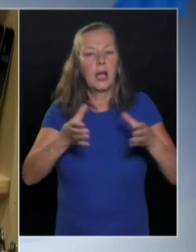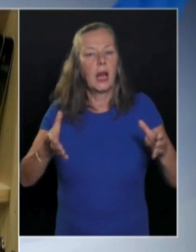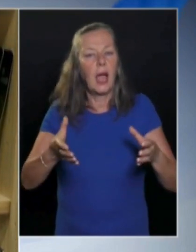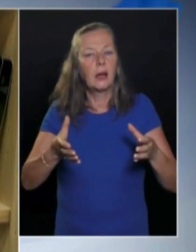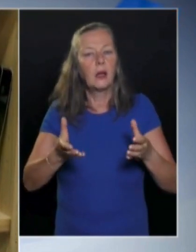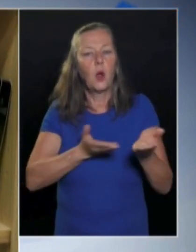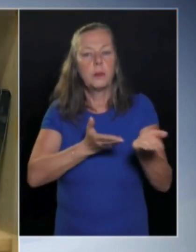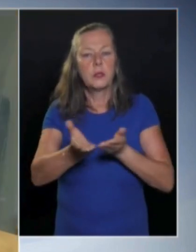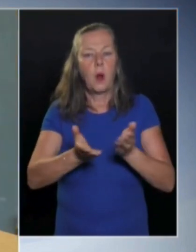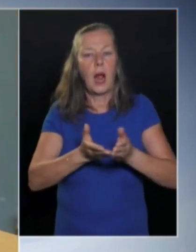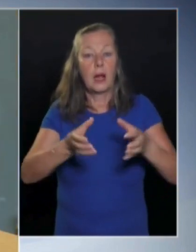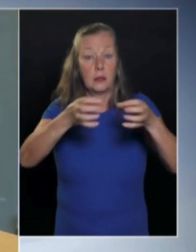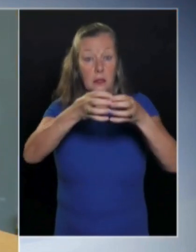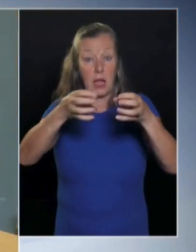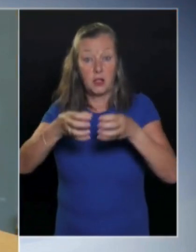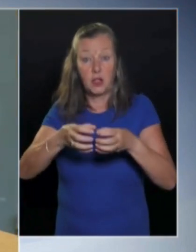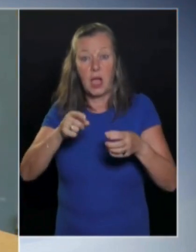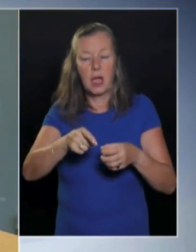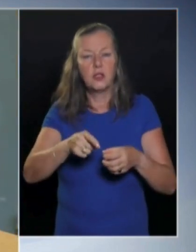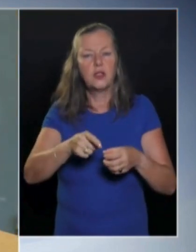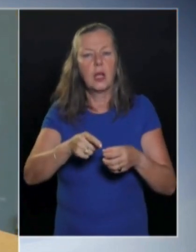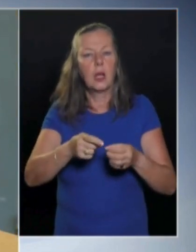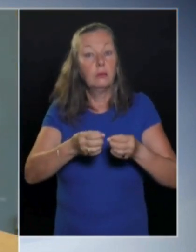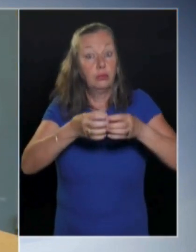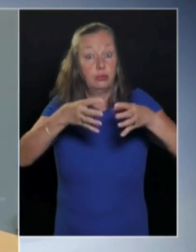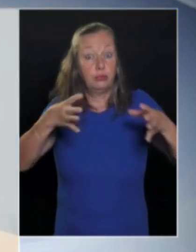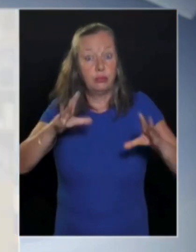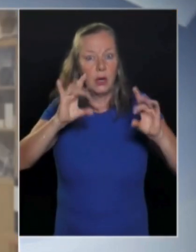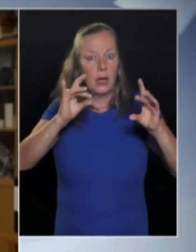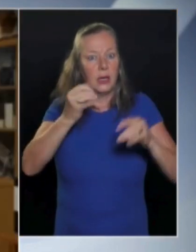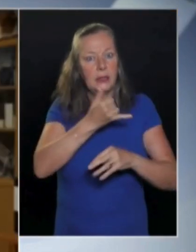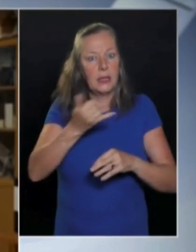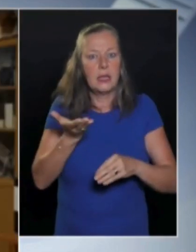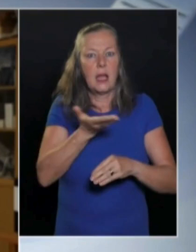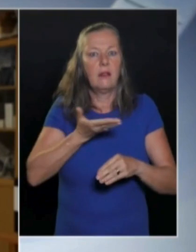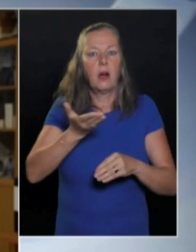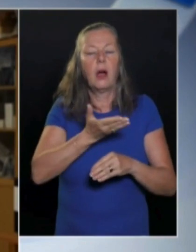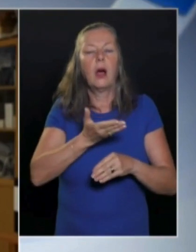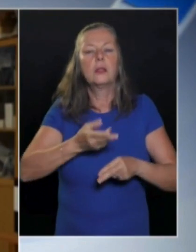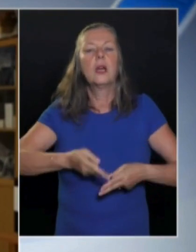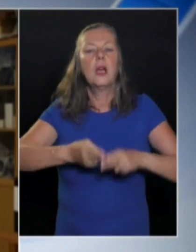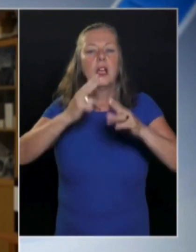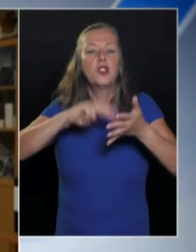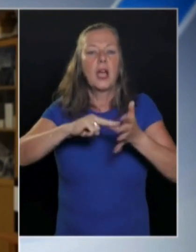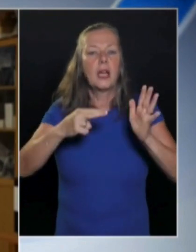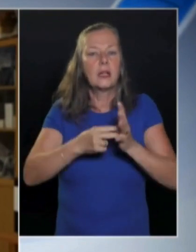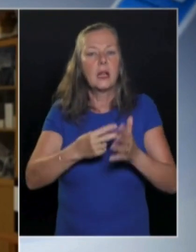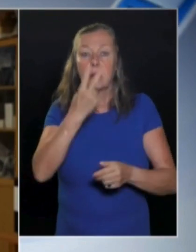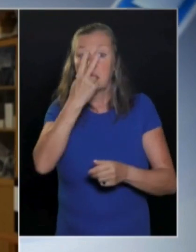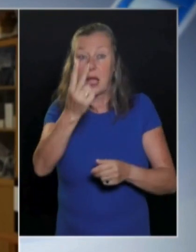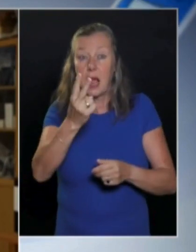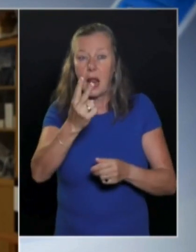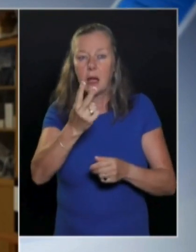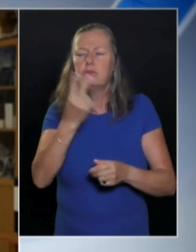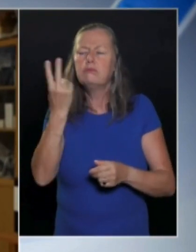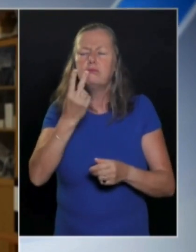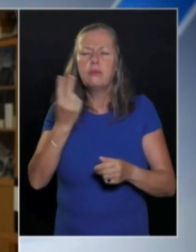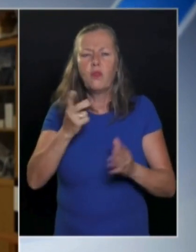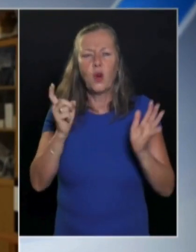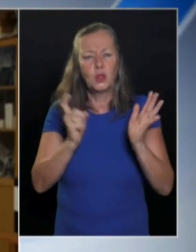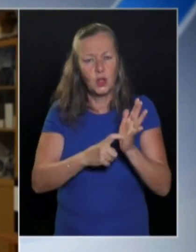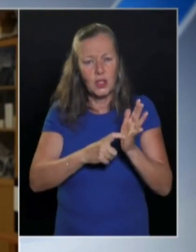szolgáltatási egységén ütte ki magát az elmúlt tíz évben. A segédeszközellátás az egy nagyon-nagyon fontos stratégiai